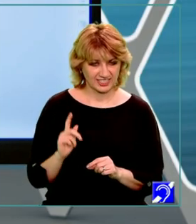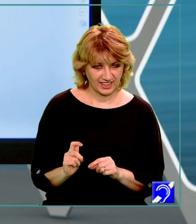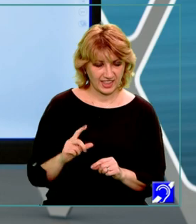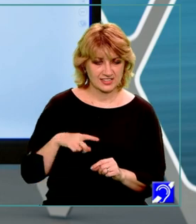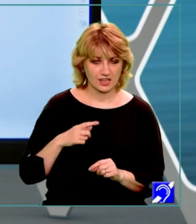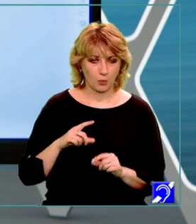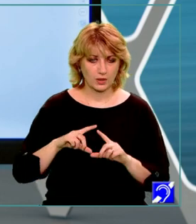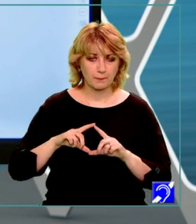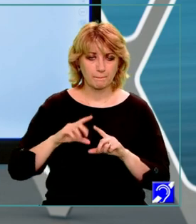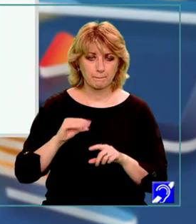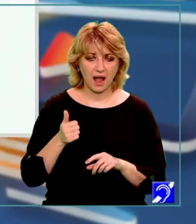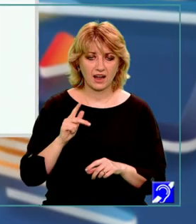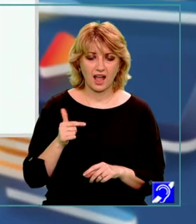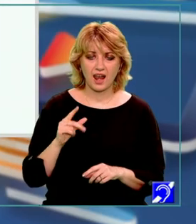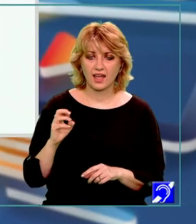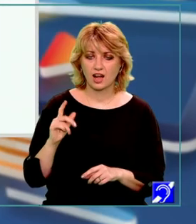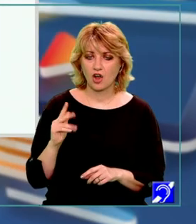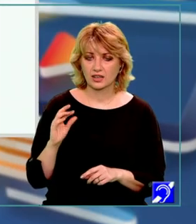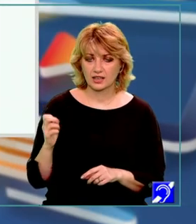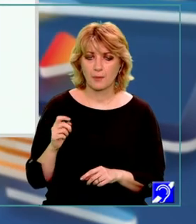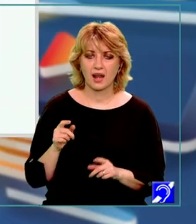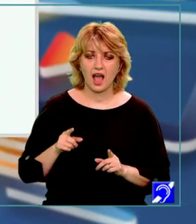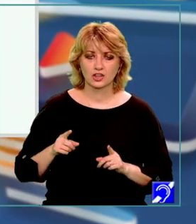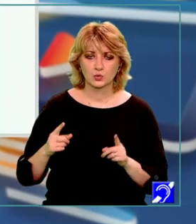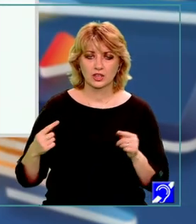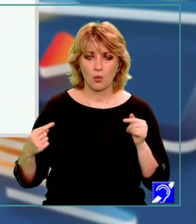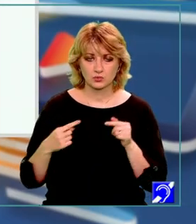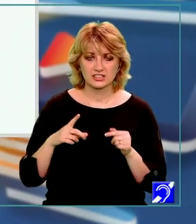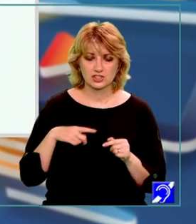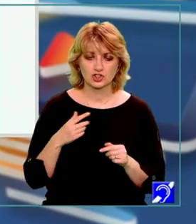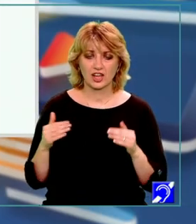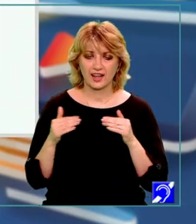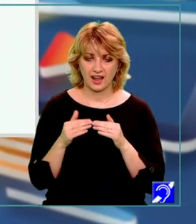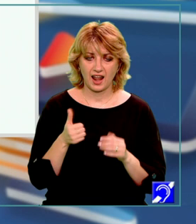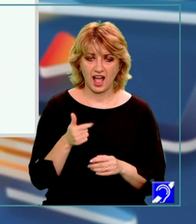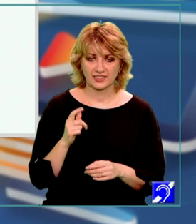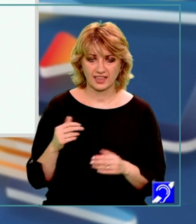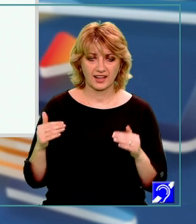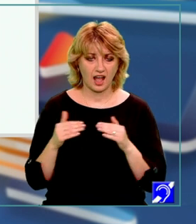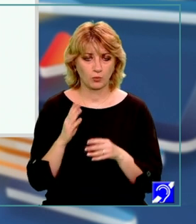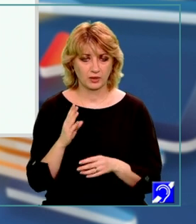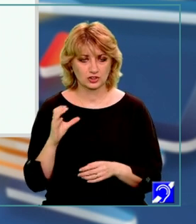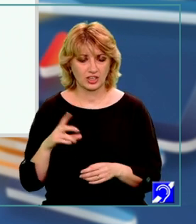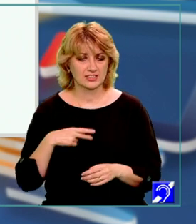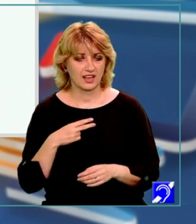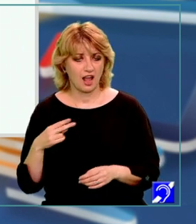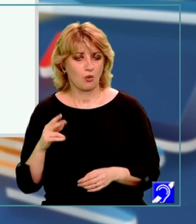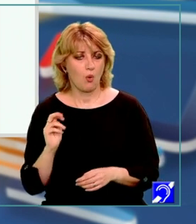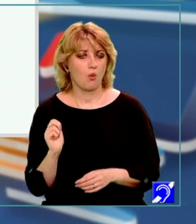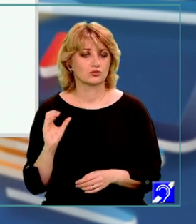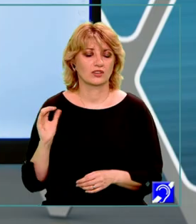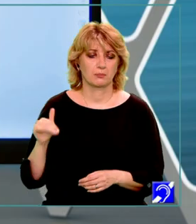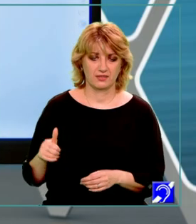și laturile lui opuse sunt și congruente adică AT este egală cu BC care este egal cu 8